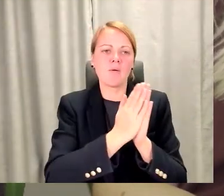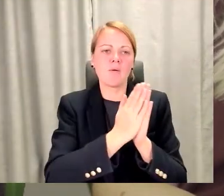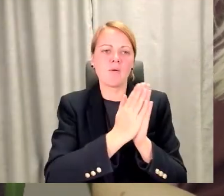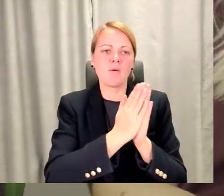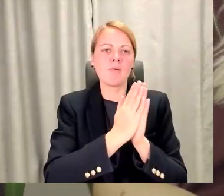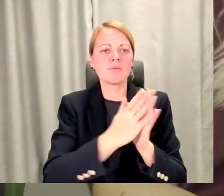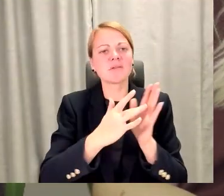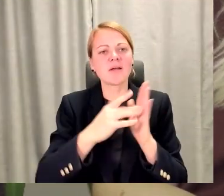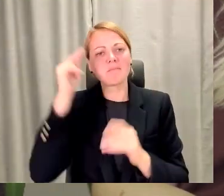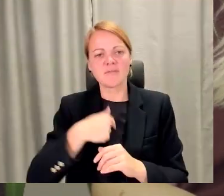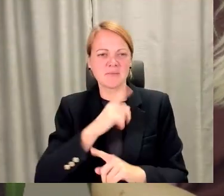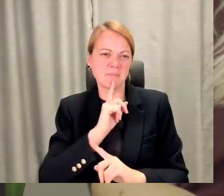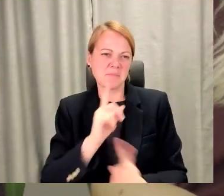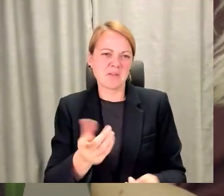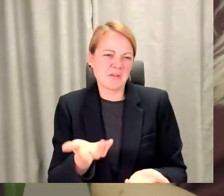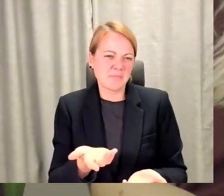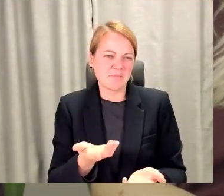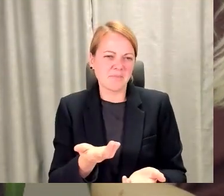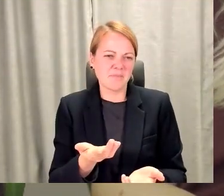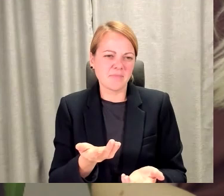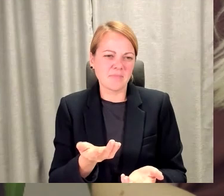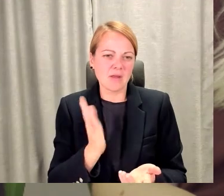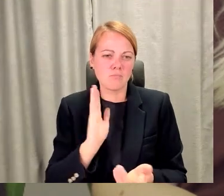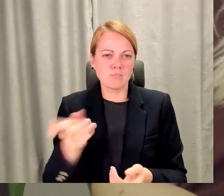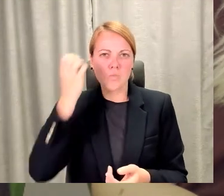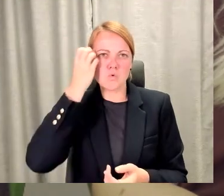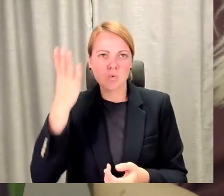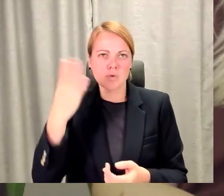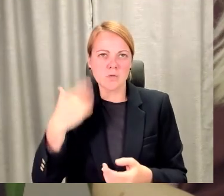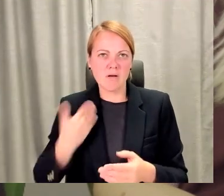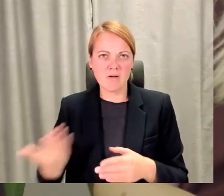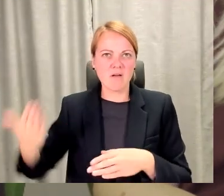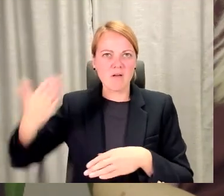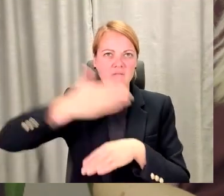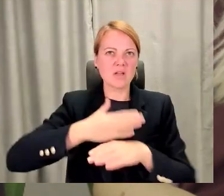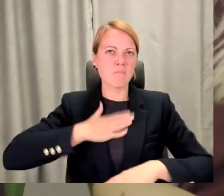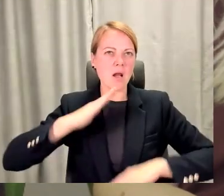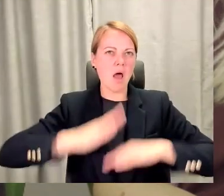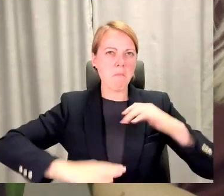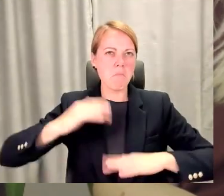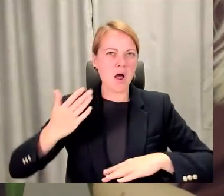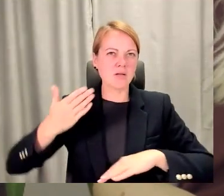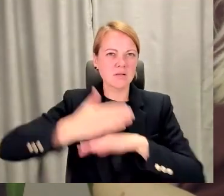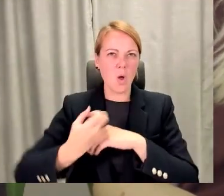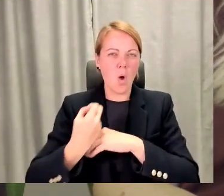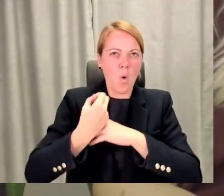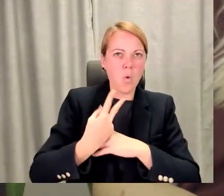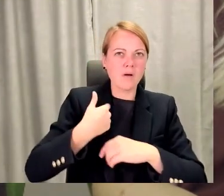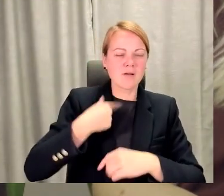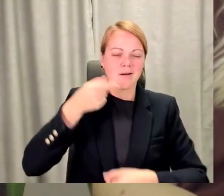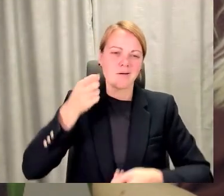divē, nu viņš būs gudrāks par mani, pārņems man amatu mieres, bet tā tas reāli nav, tas viņi motivē